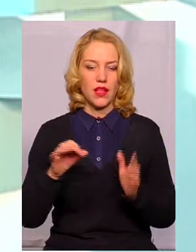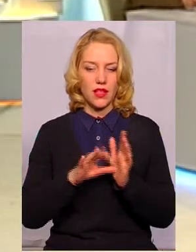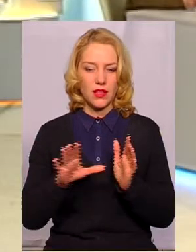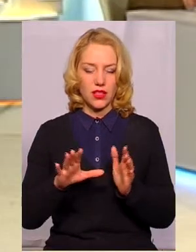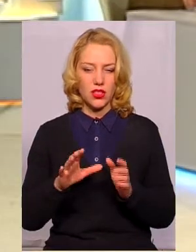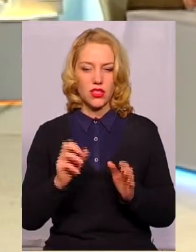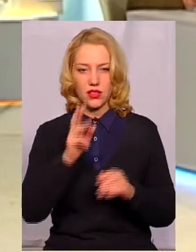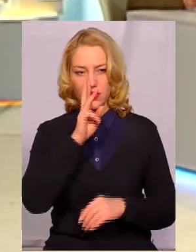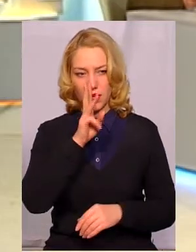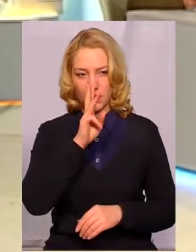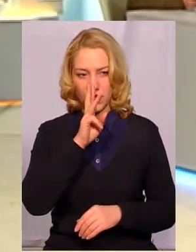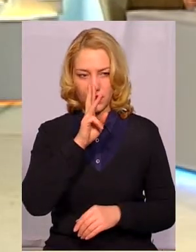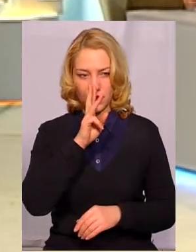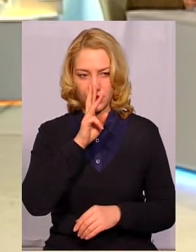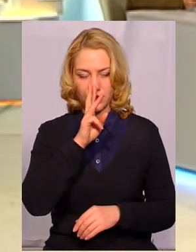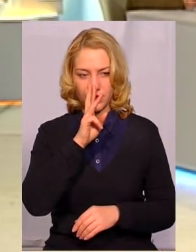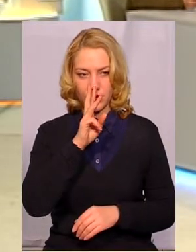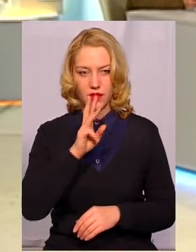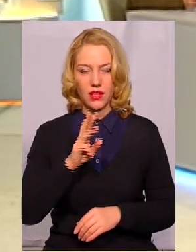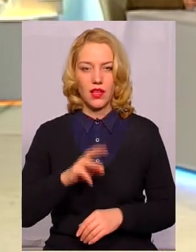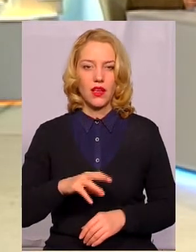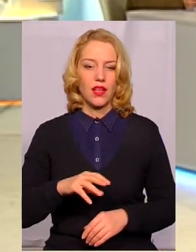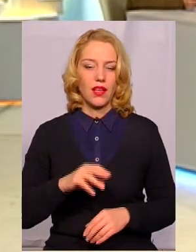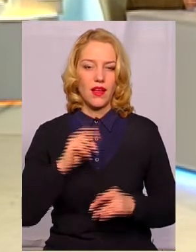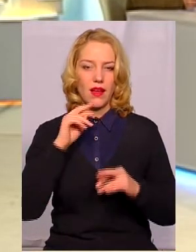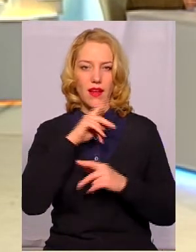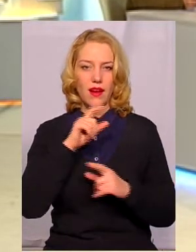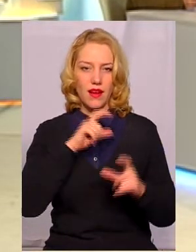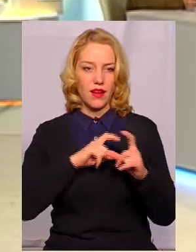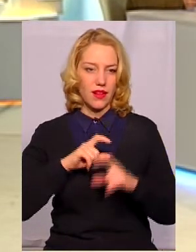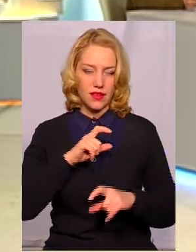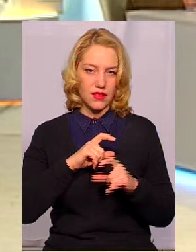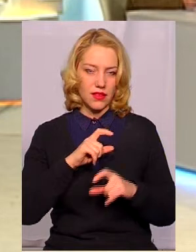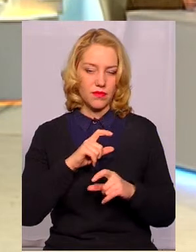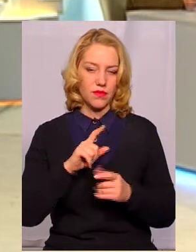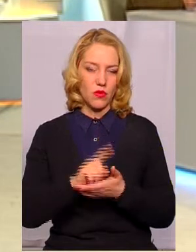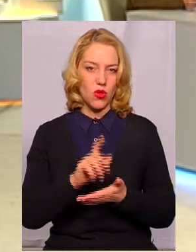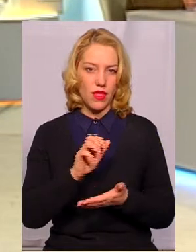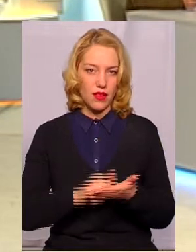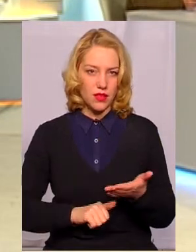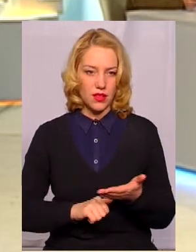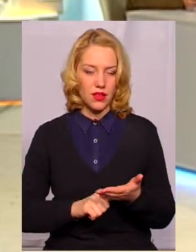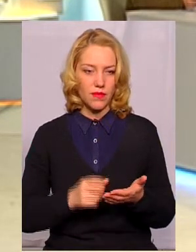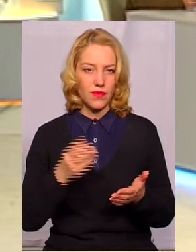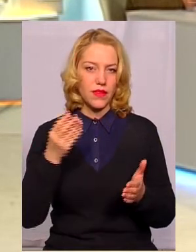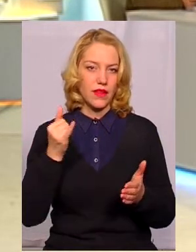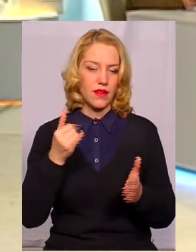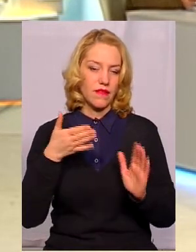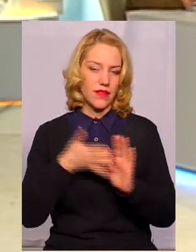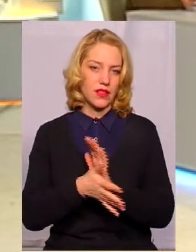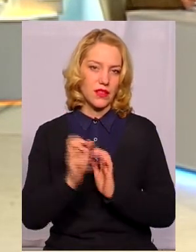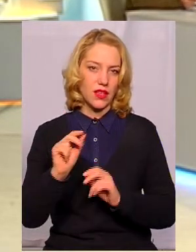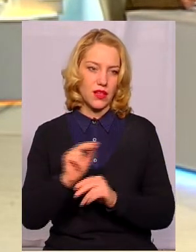енергія, заробітна плата, реагенти, податки, витрати на ремонт.